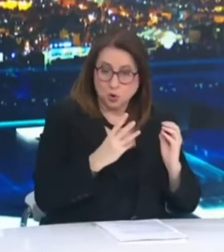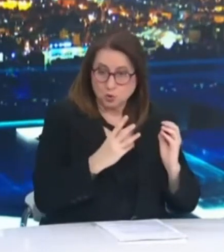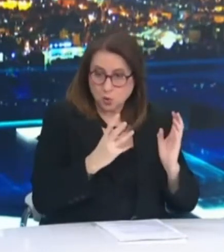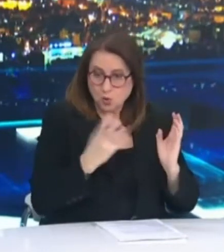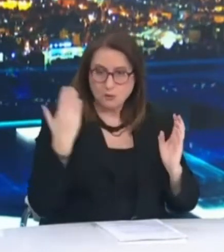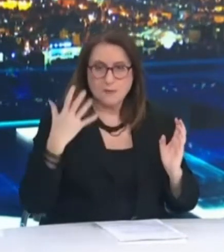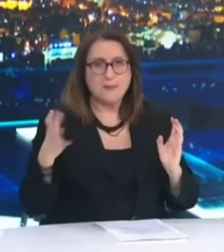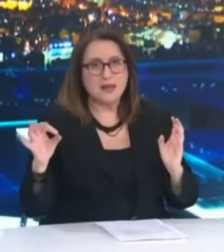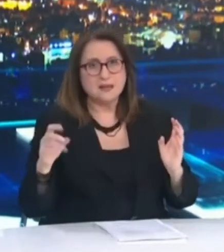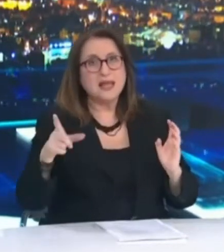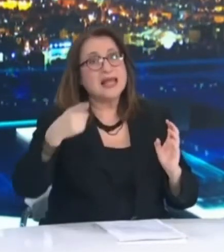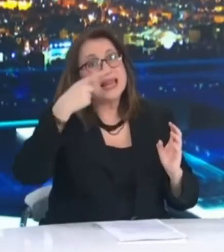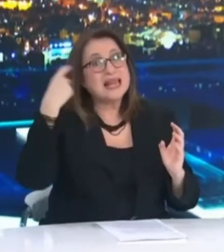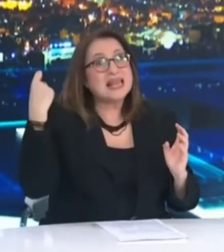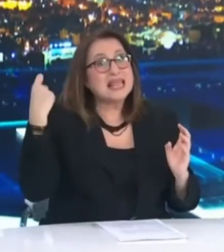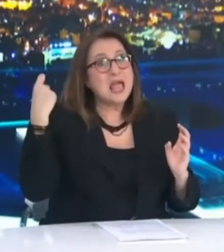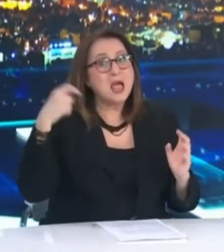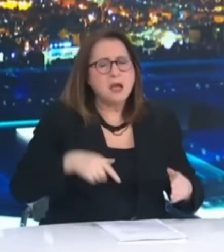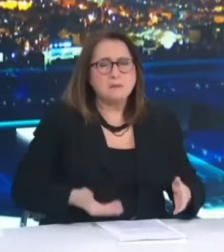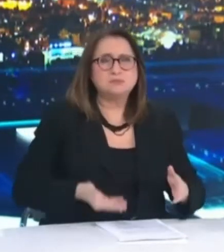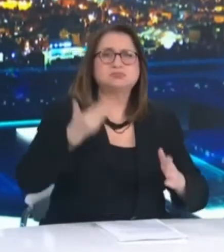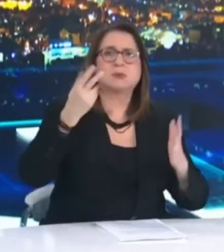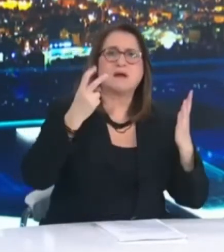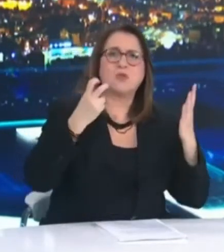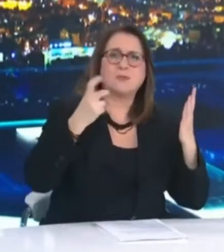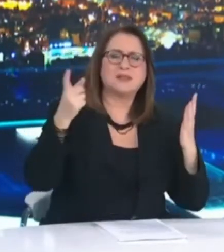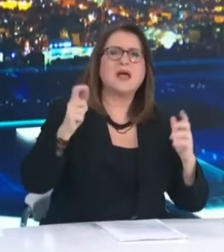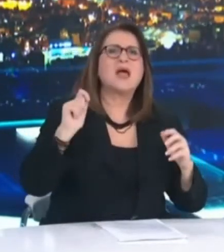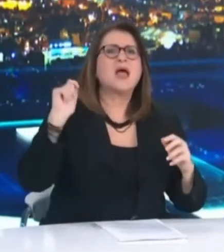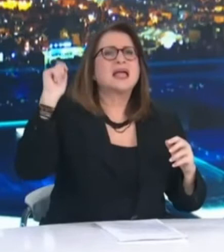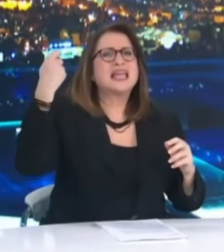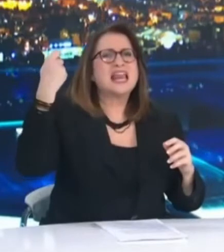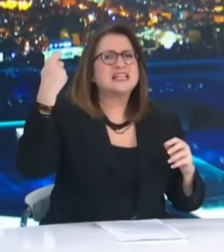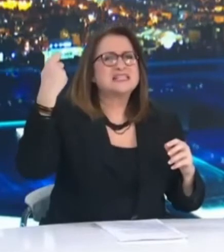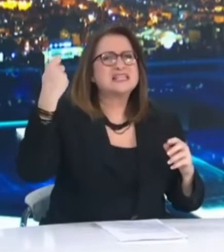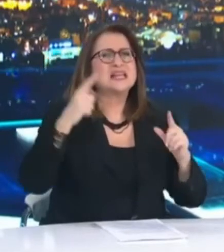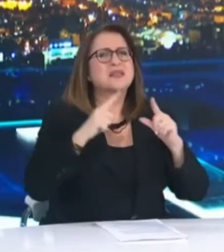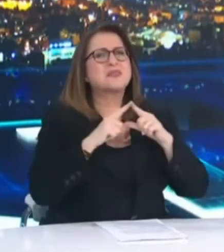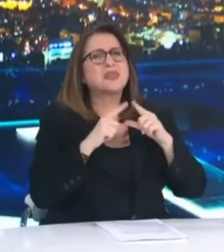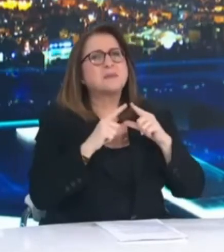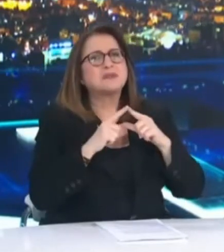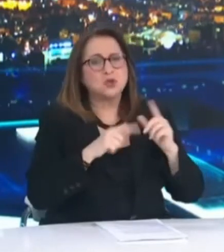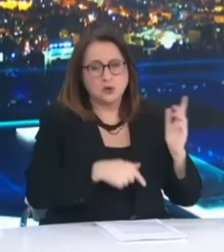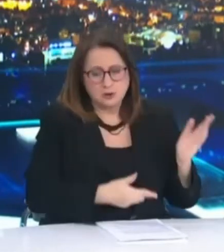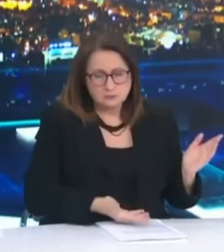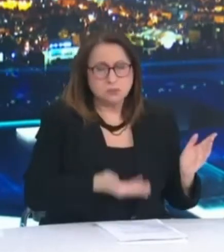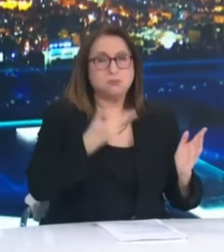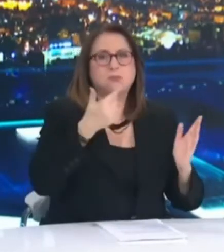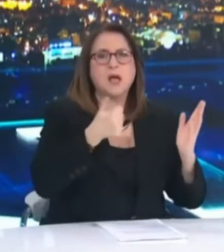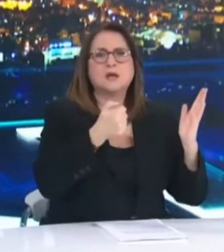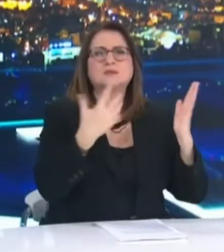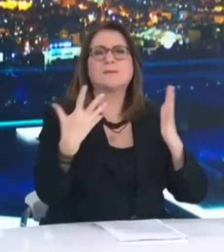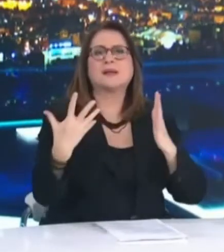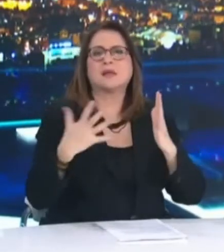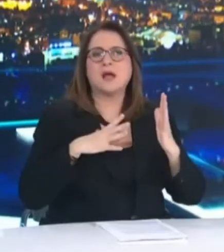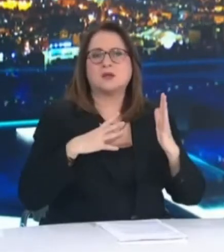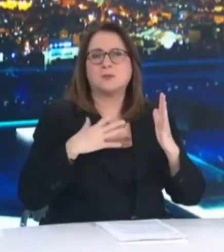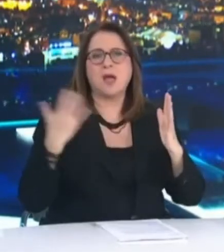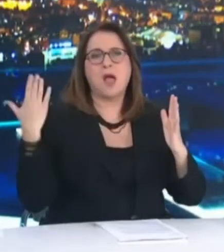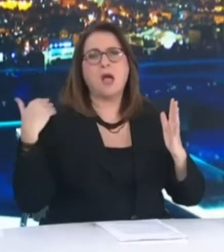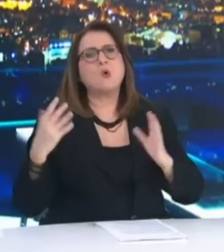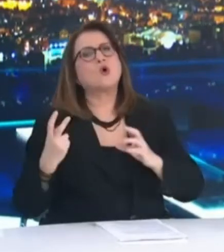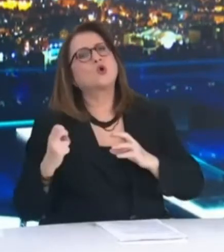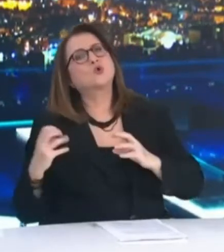και στο Κερατσίνι Δραπετσόνα από 51 στα 65. Λόγω της ιδιαίτερα επιβαρημένης επιδημιολογικής εικόνας που παρουσιάζει η περιοχή κρίνεται